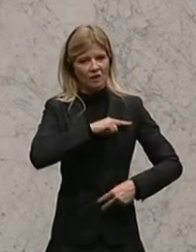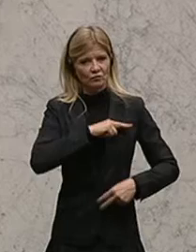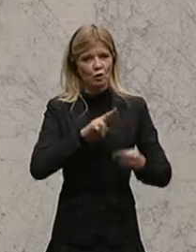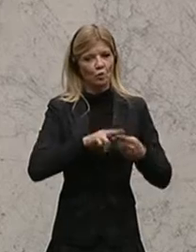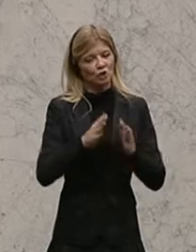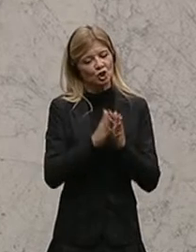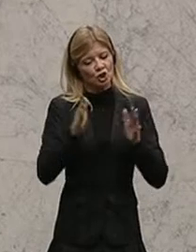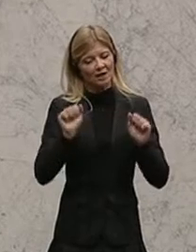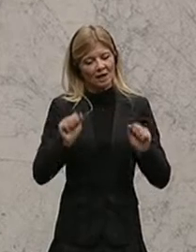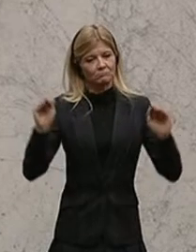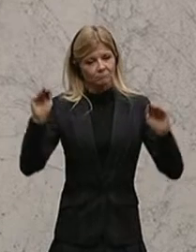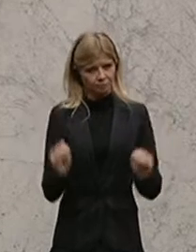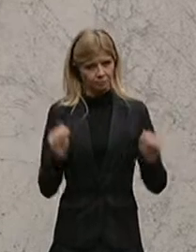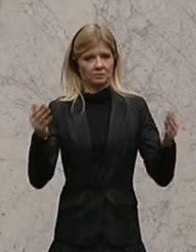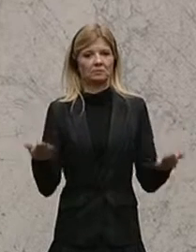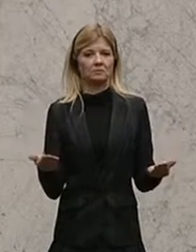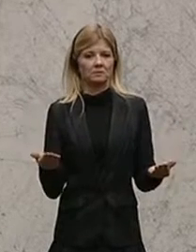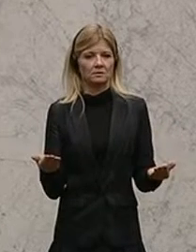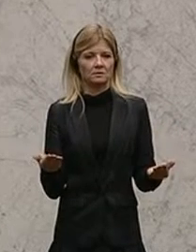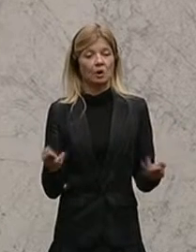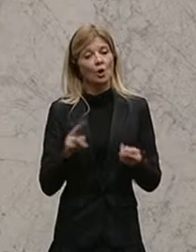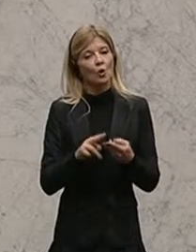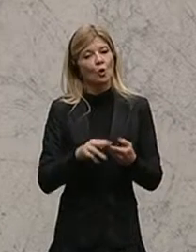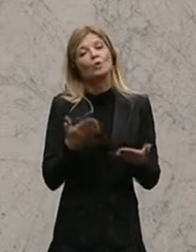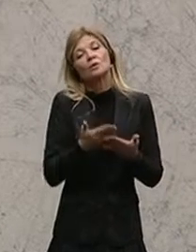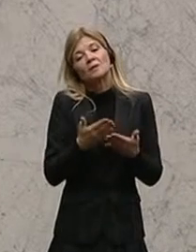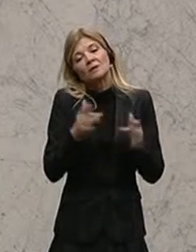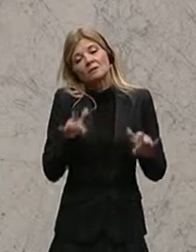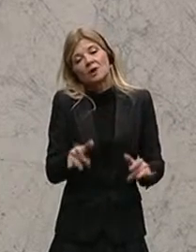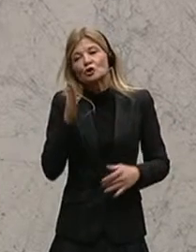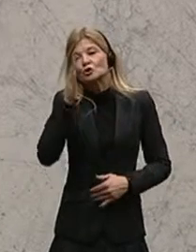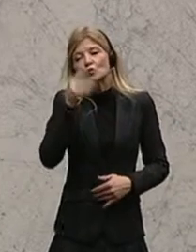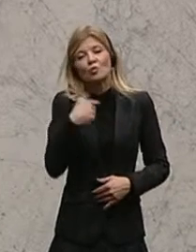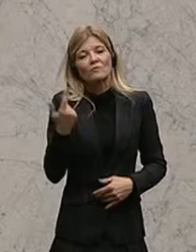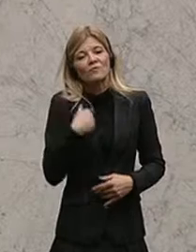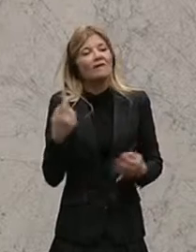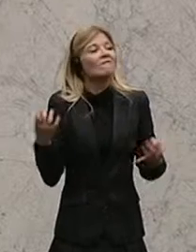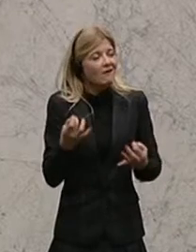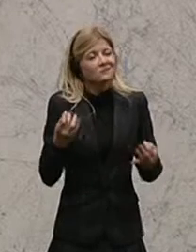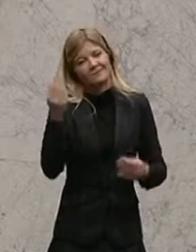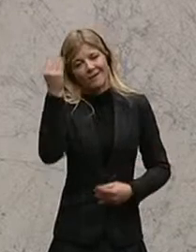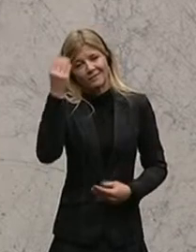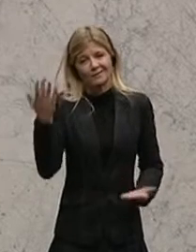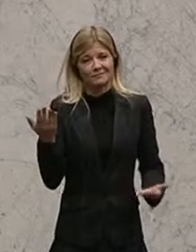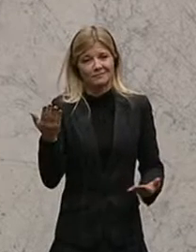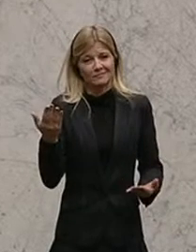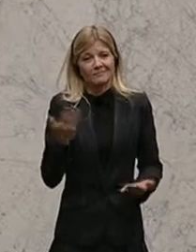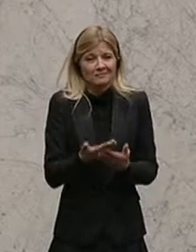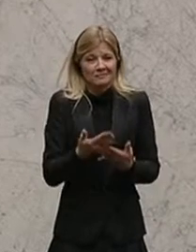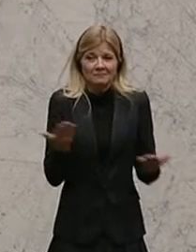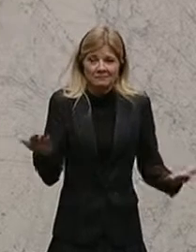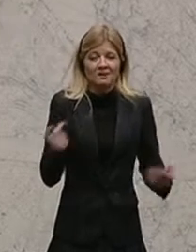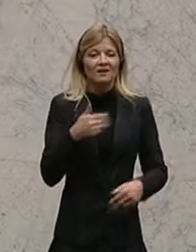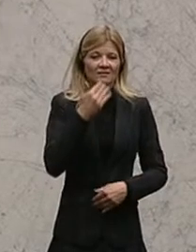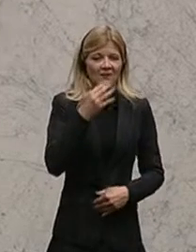Schaden minimieren können und damit wir für die Zukunft lernen. In diesem Sinn, danke für die Aufmerksamkeit,